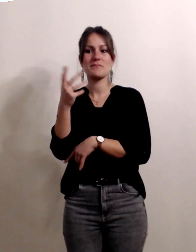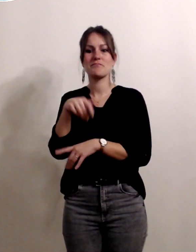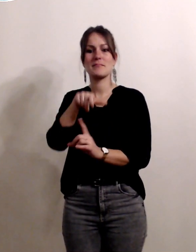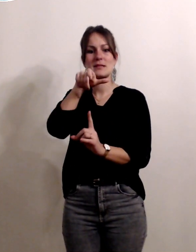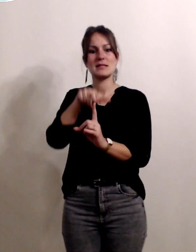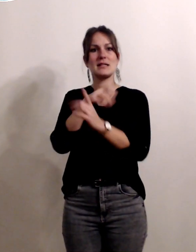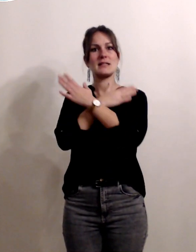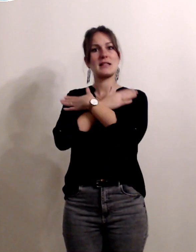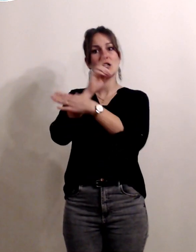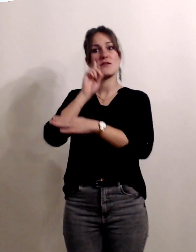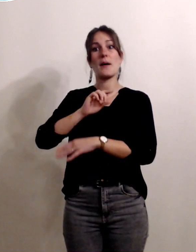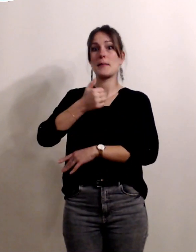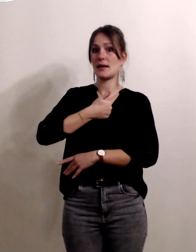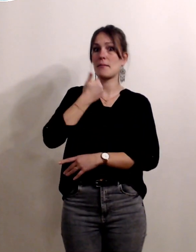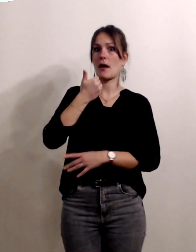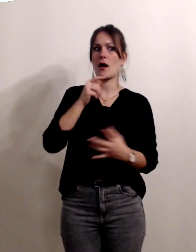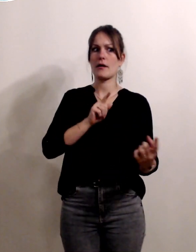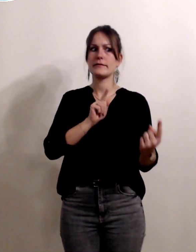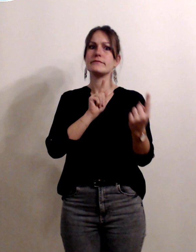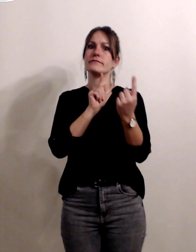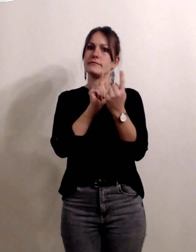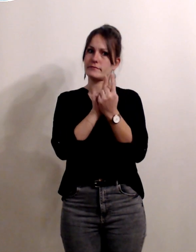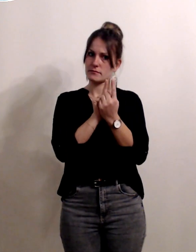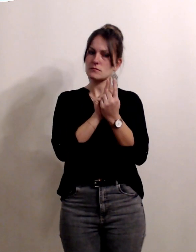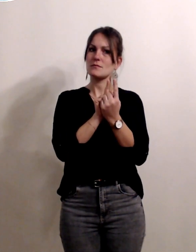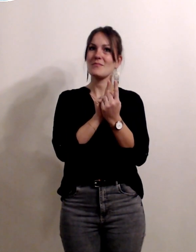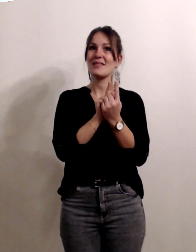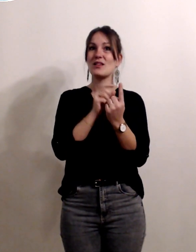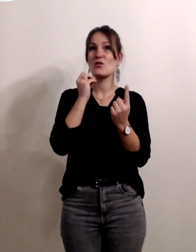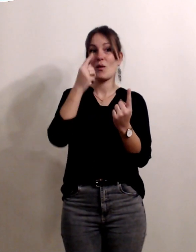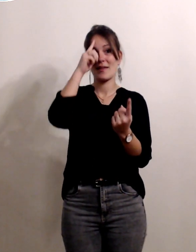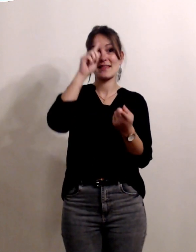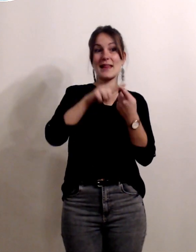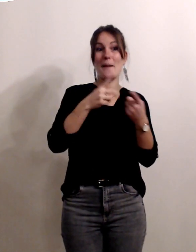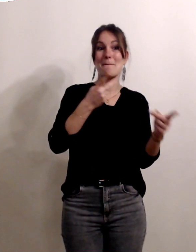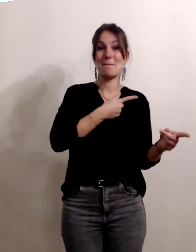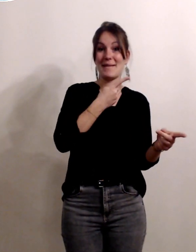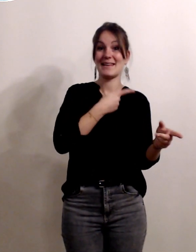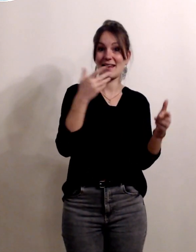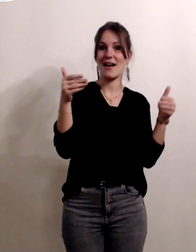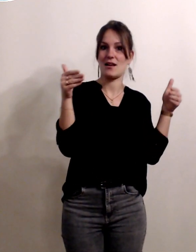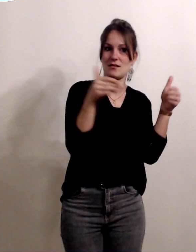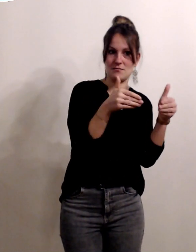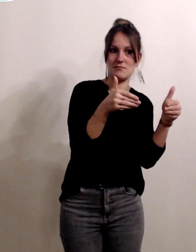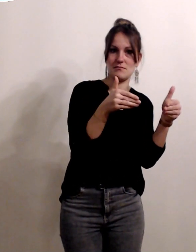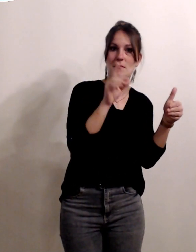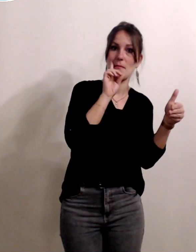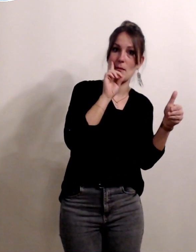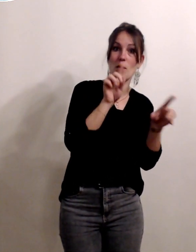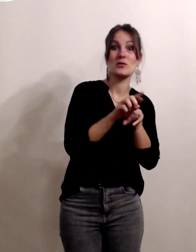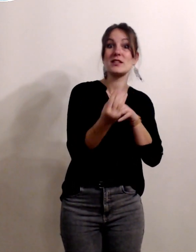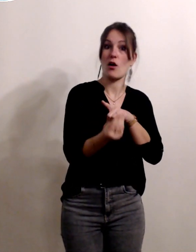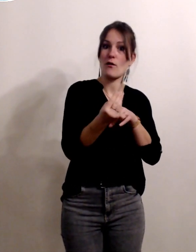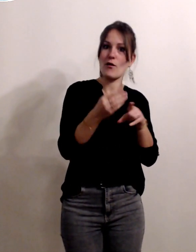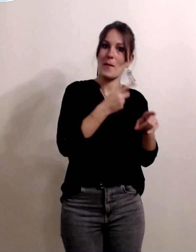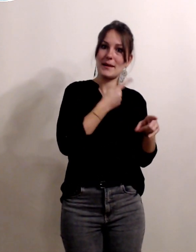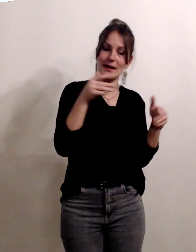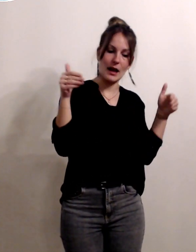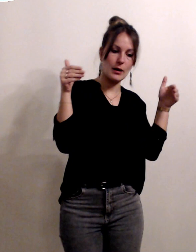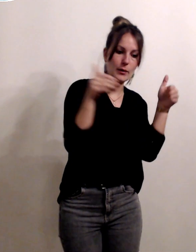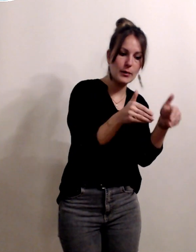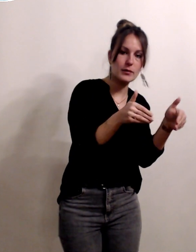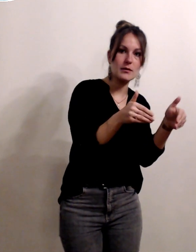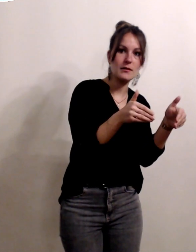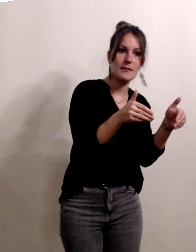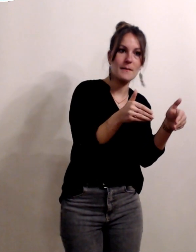la sage-femme libérale est une prise en charge plutôt médicale de la mère et de l'enfant mais que pour autant